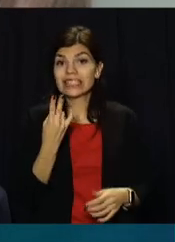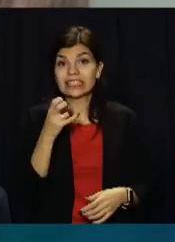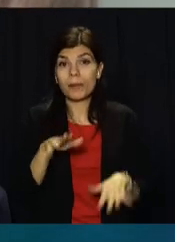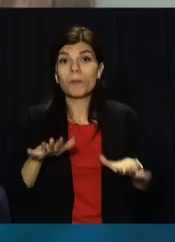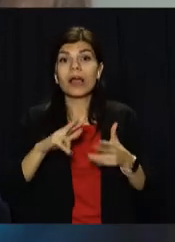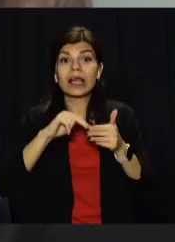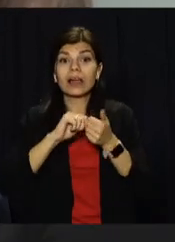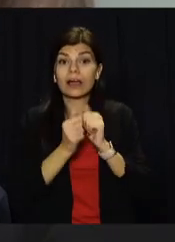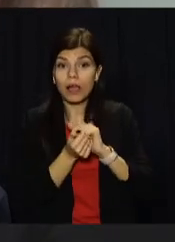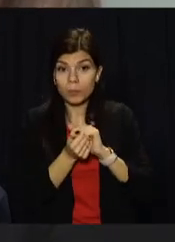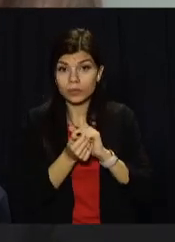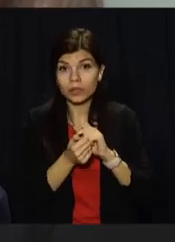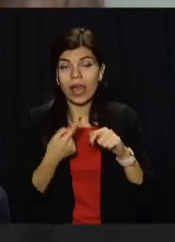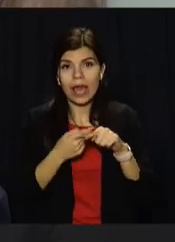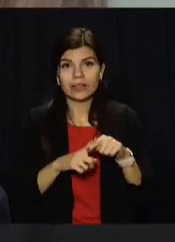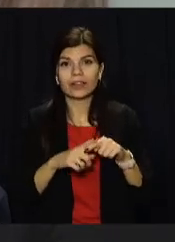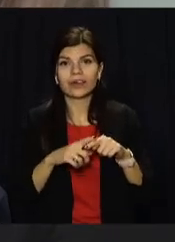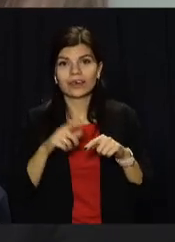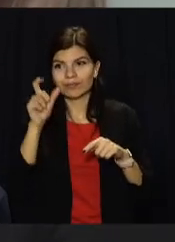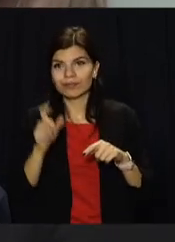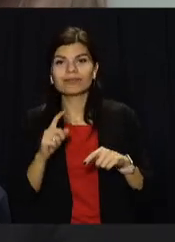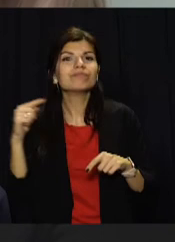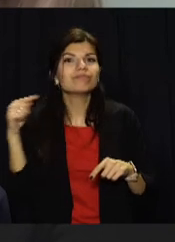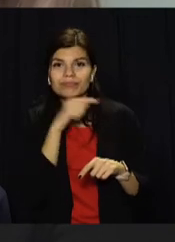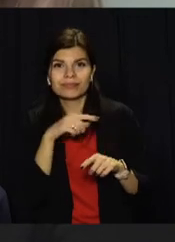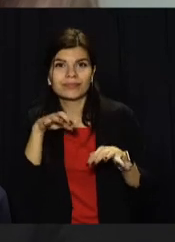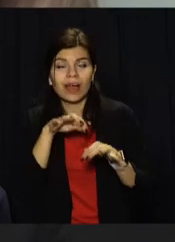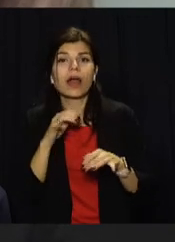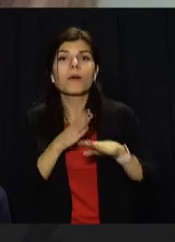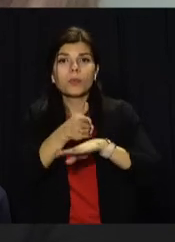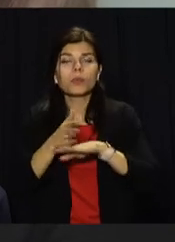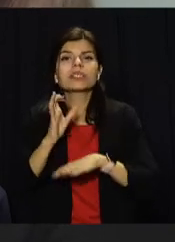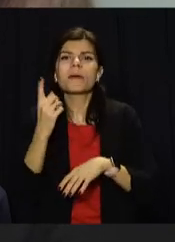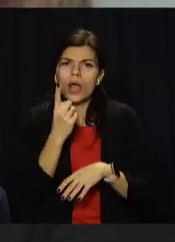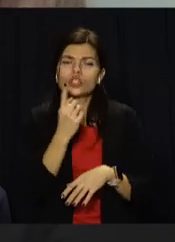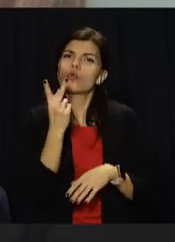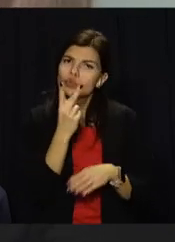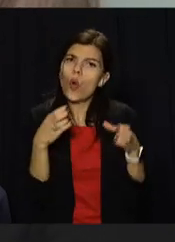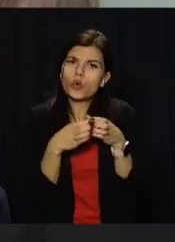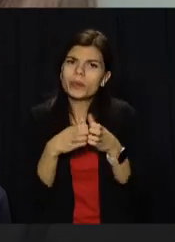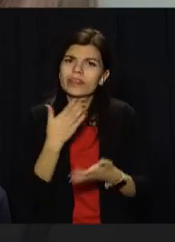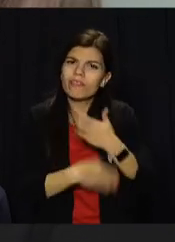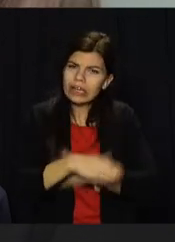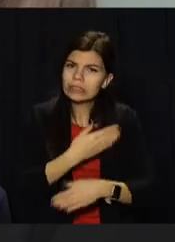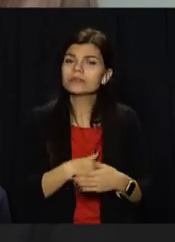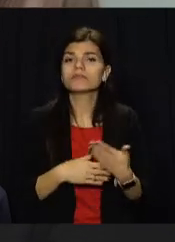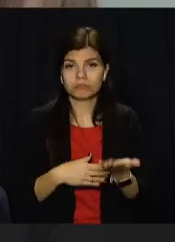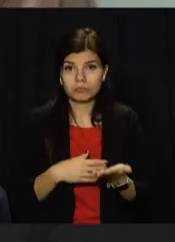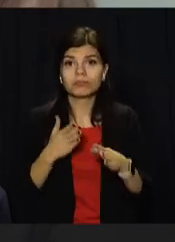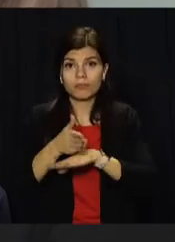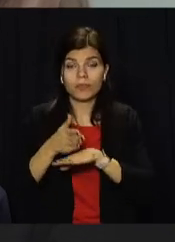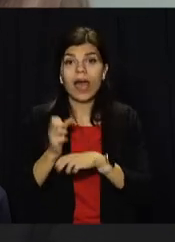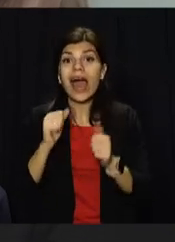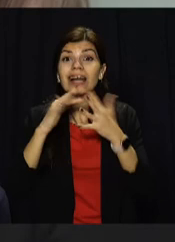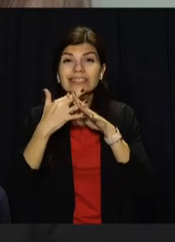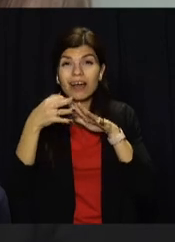міста Кам'янського цей мобільний кейс з'явився саме для обслуговування людей з першою, другою групами інвалідністю, то вже